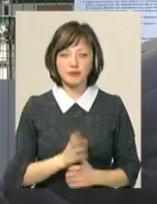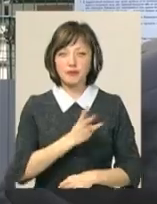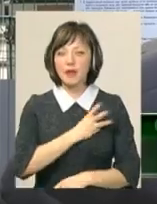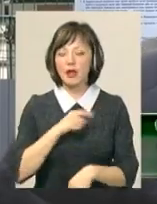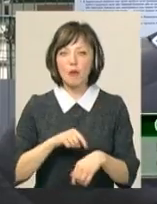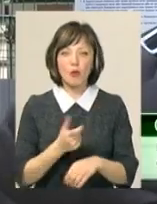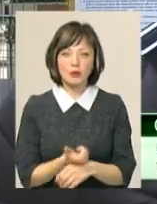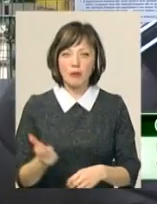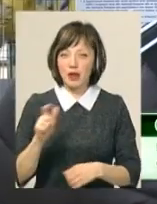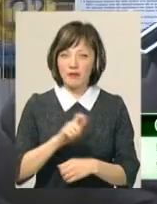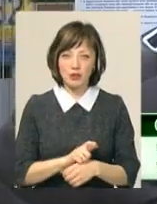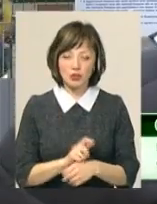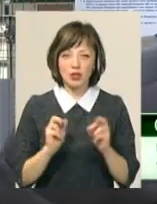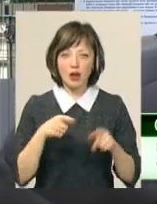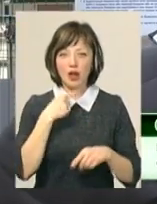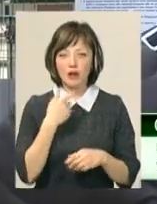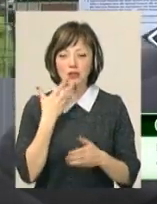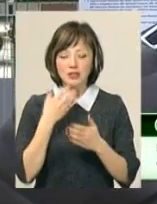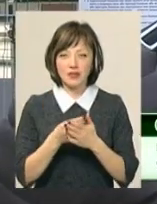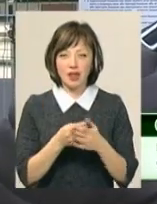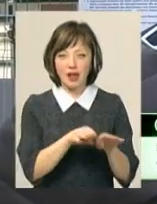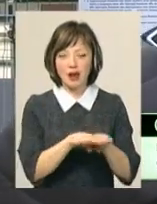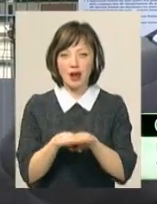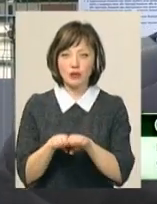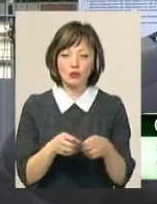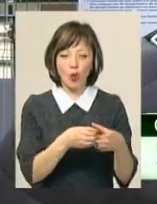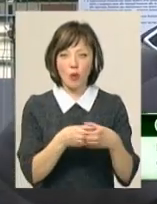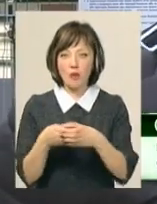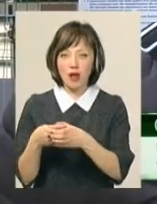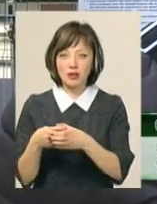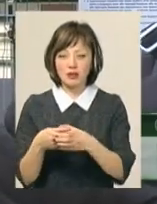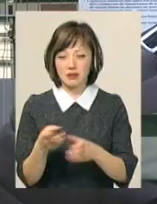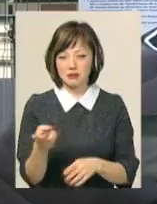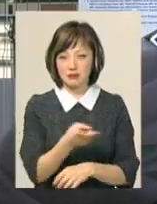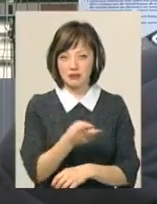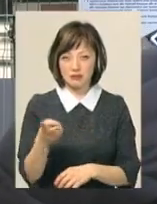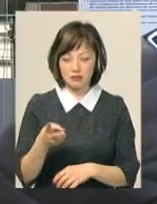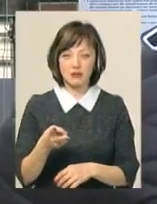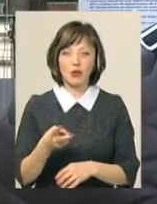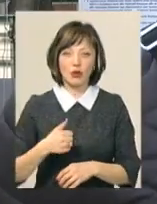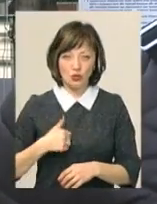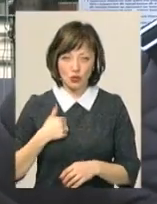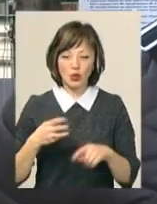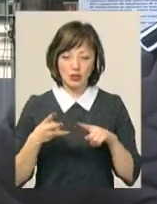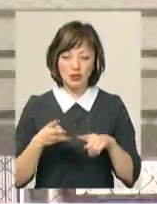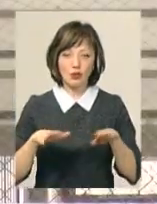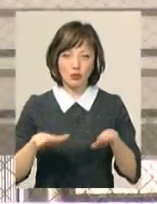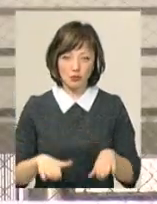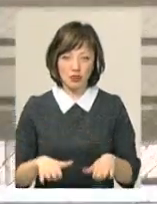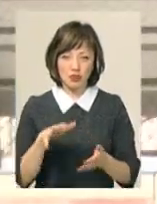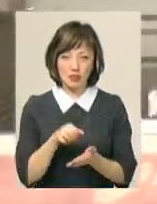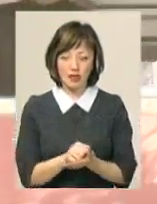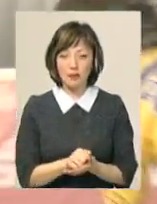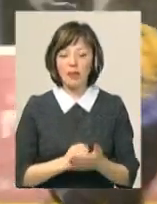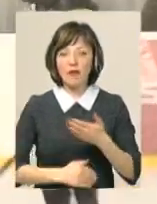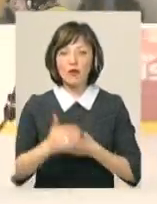перевищують, як кажуть, свій градус. Команди щодна, щодруга достойні третього місця. В